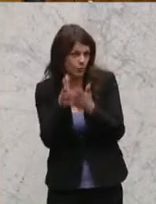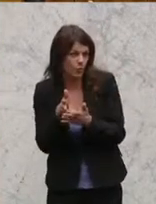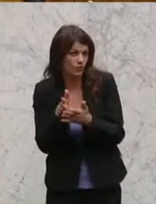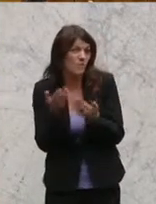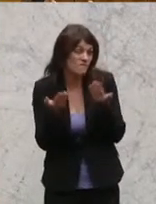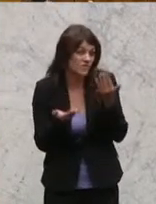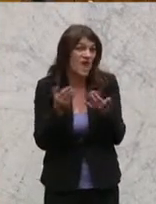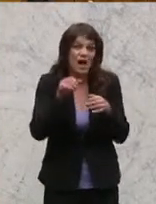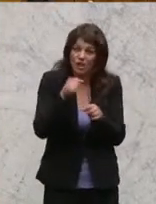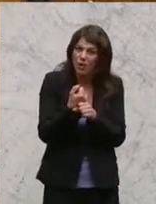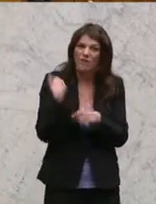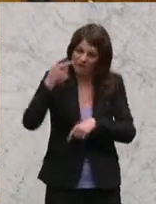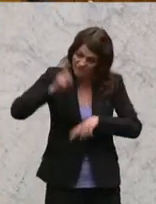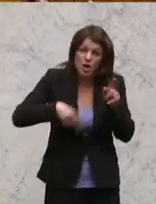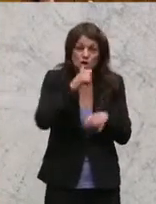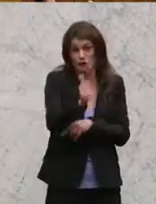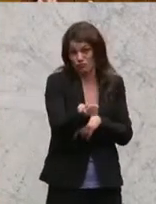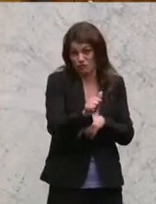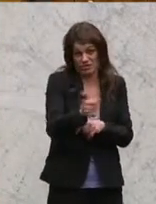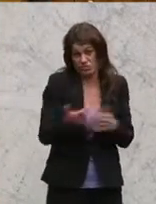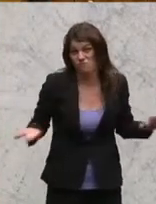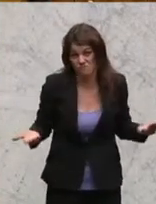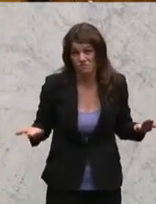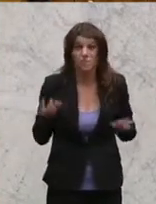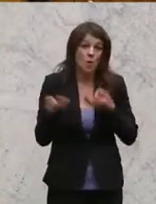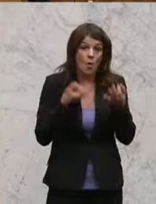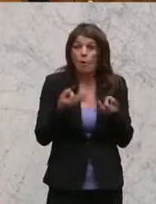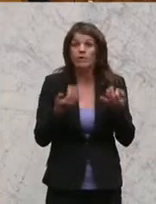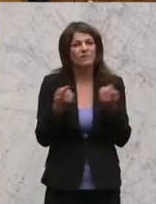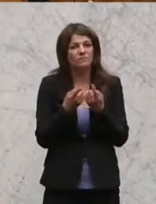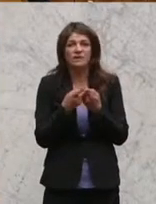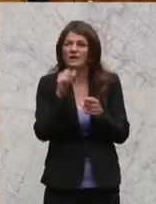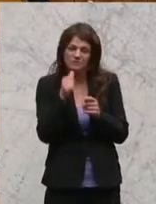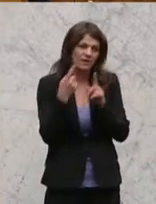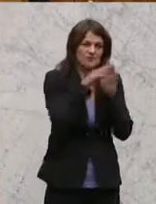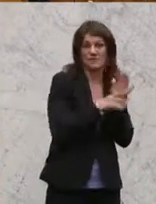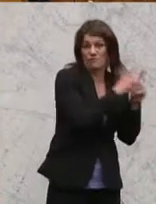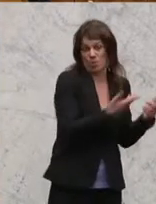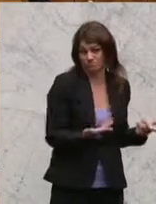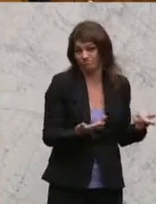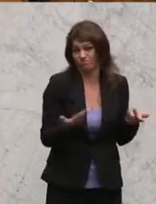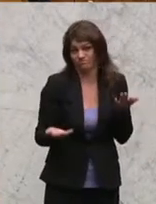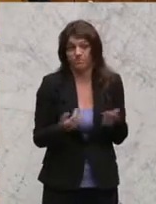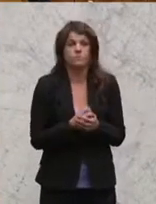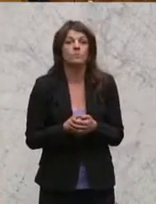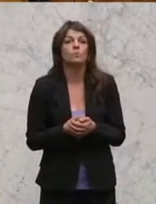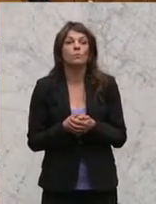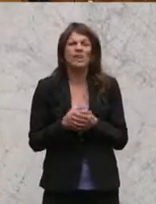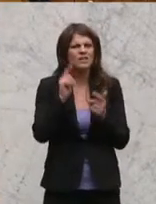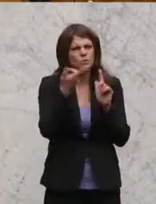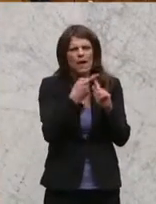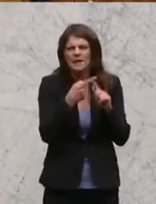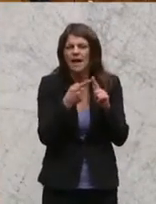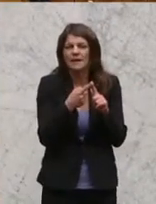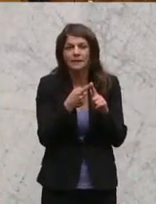möglicherweise auch eine Fehleinschätzung vorliegt oder ob Exlege gehandelt wurde. Der zweite Punkt ist,